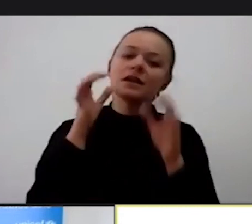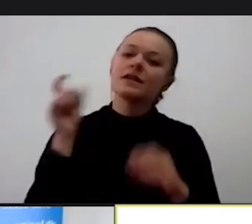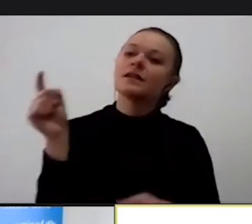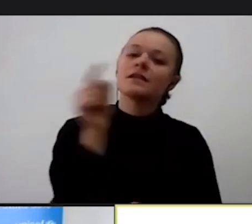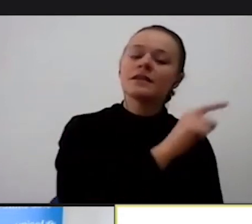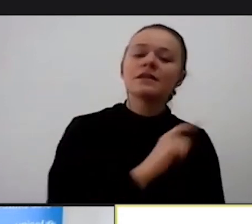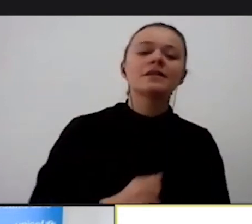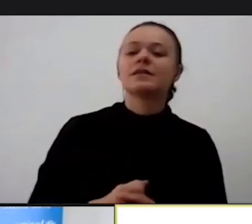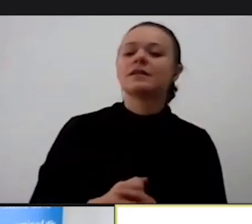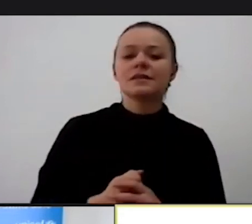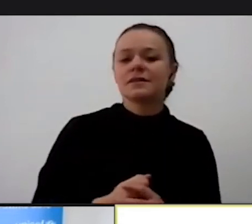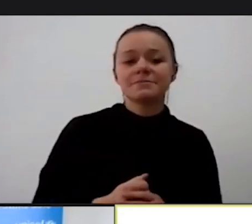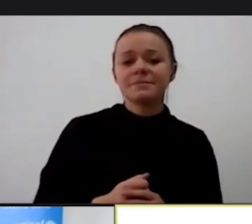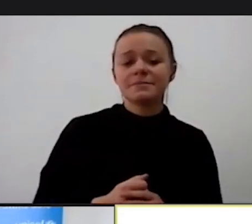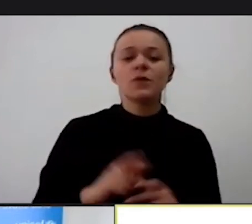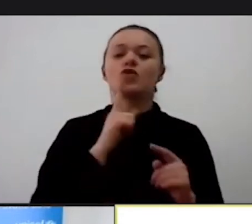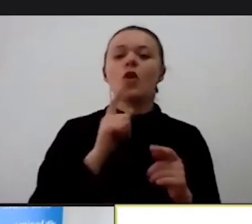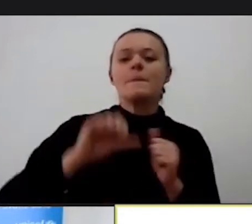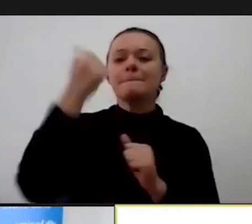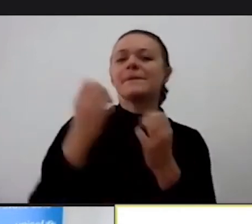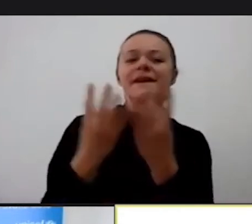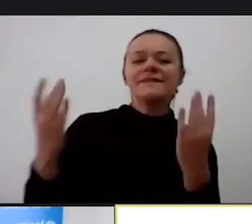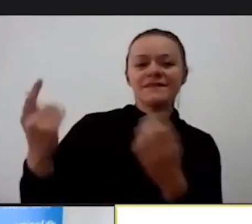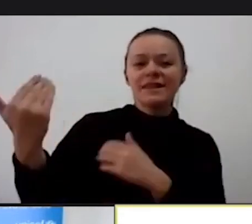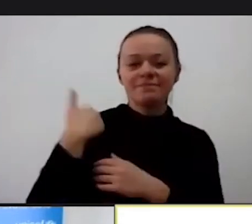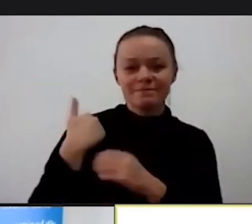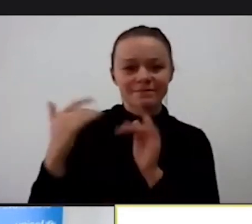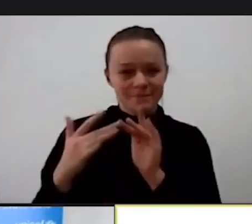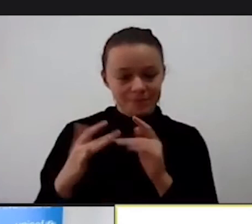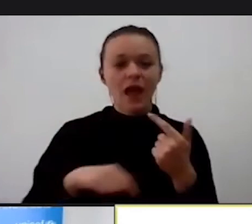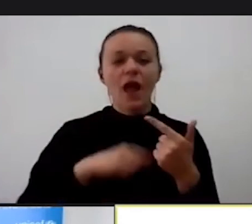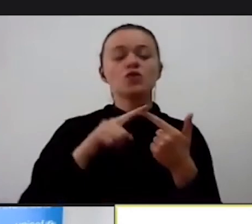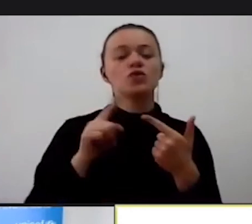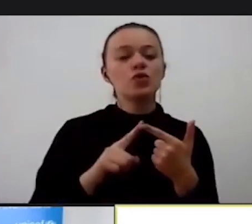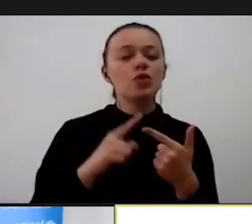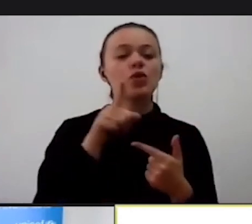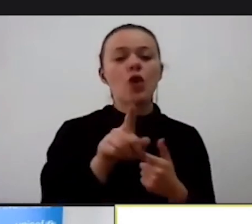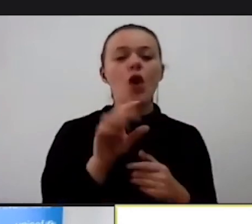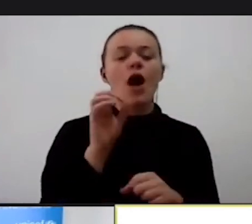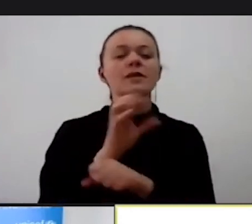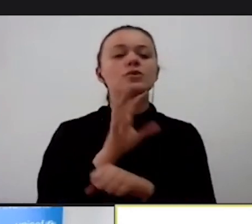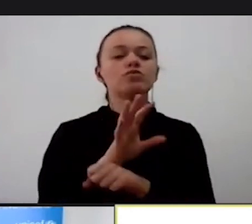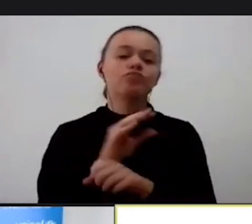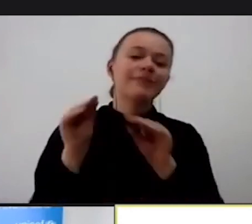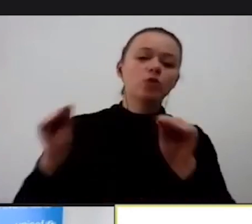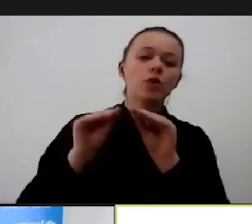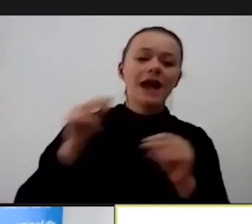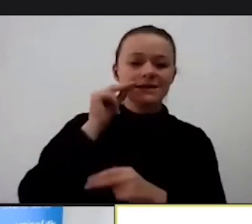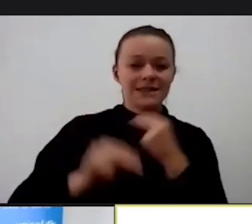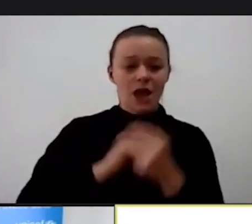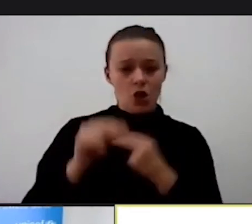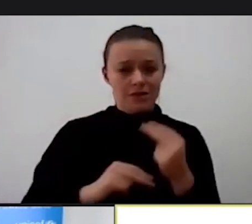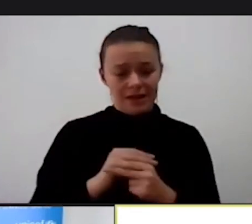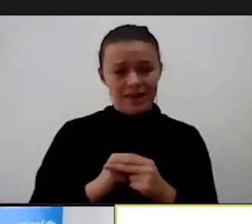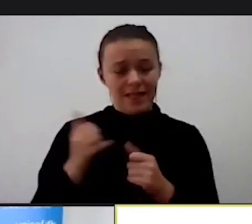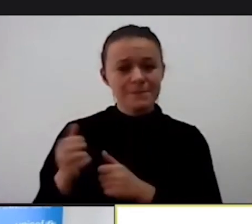Oni koji su na udaru svakog dana. I sledeća je edukacija roditelja. Braćam se na enketu. Ovog puta